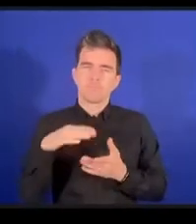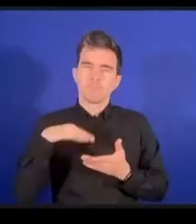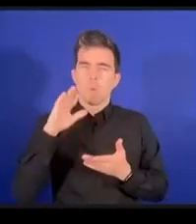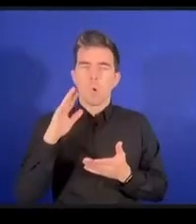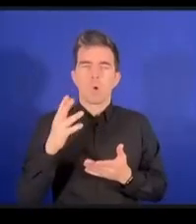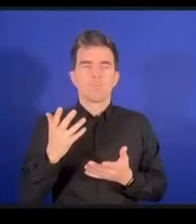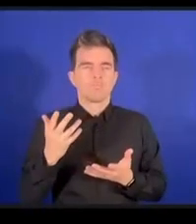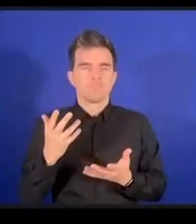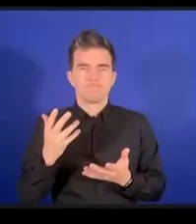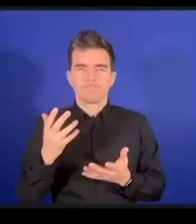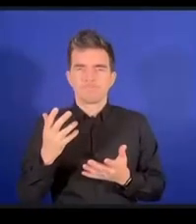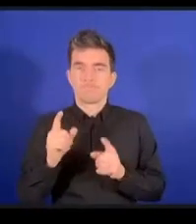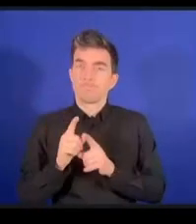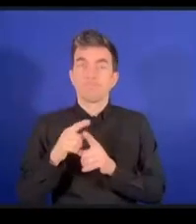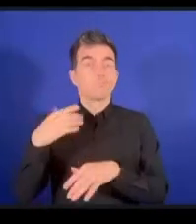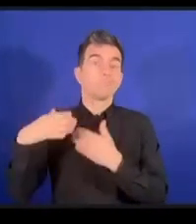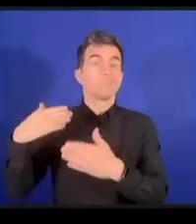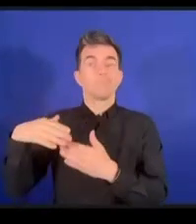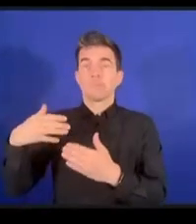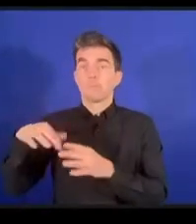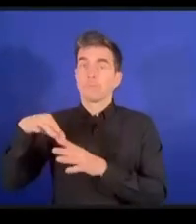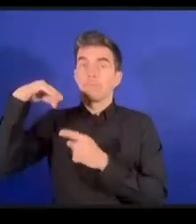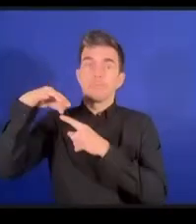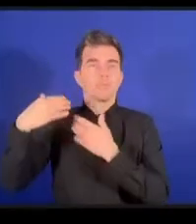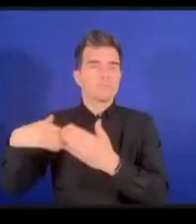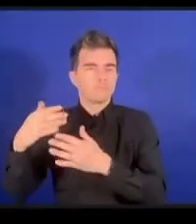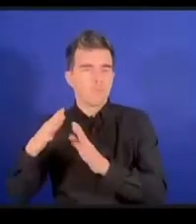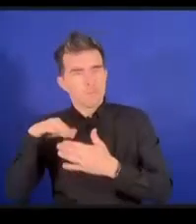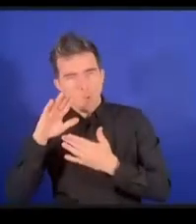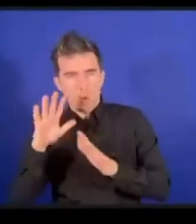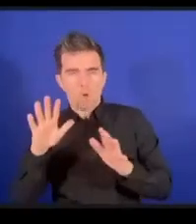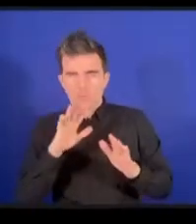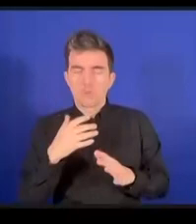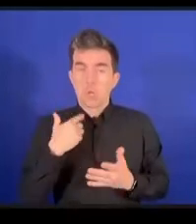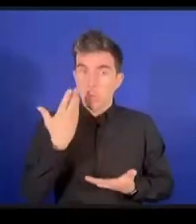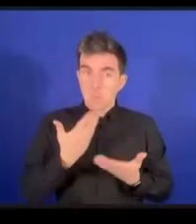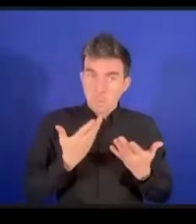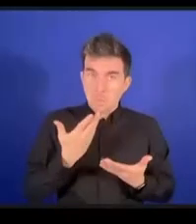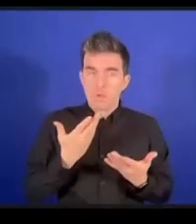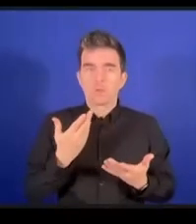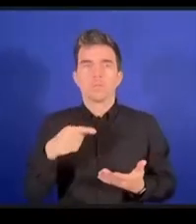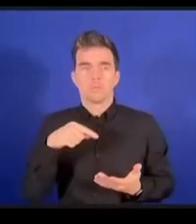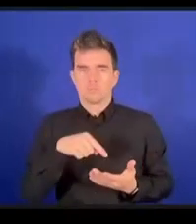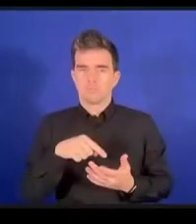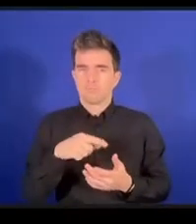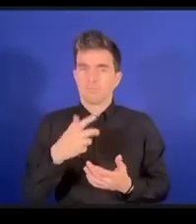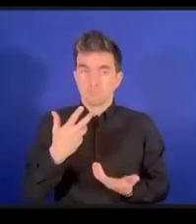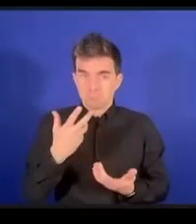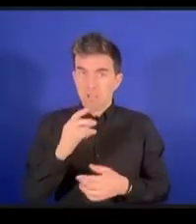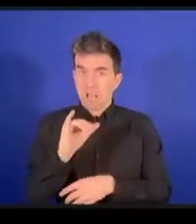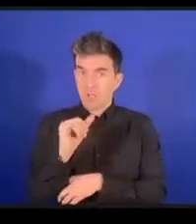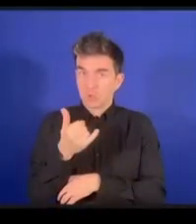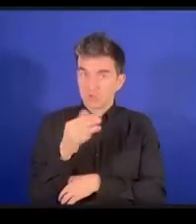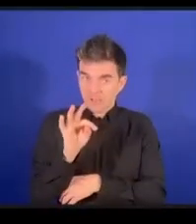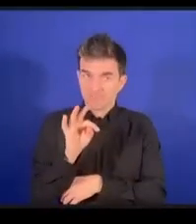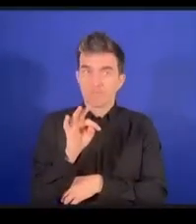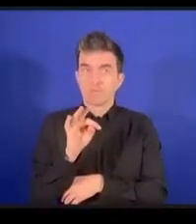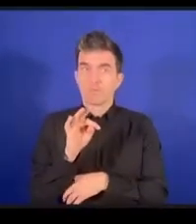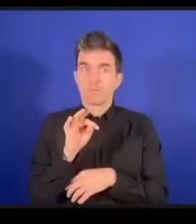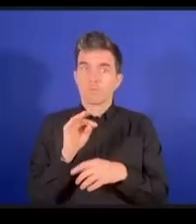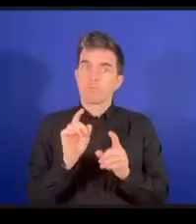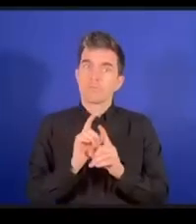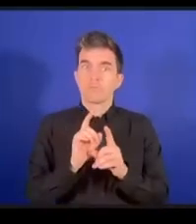その役割が縮小されてしまうとそしてグーバルデジタルコンパクトとそれから